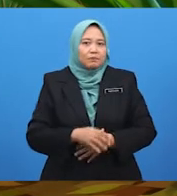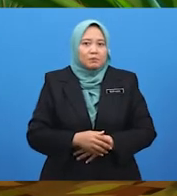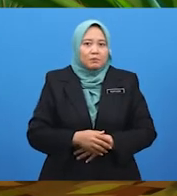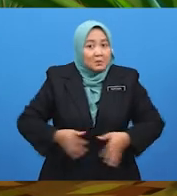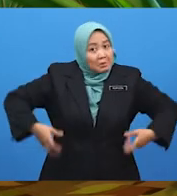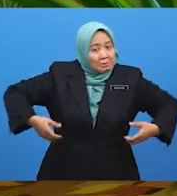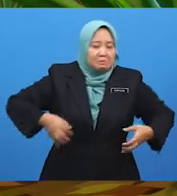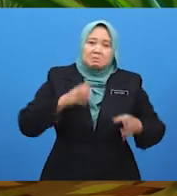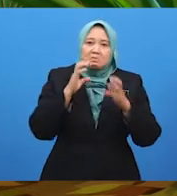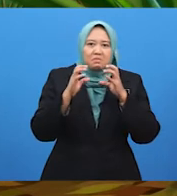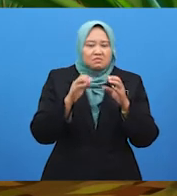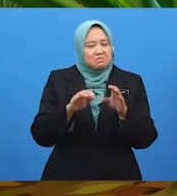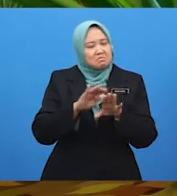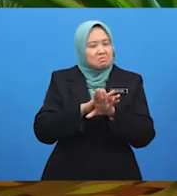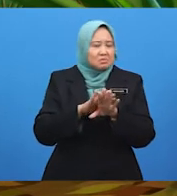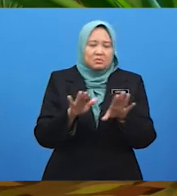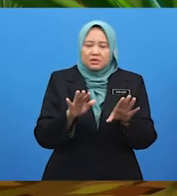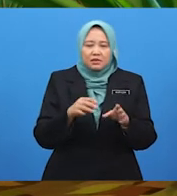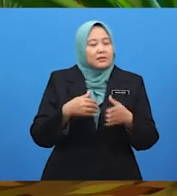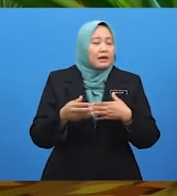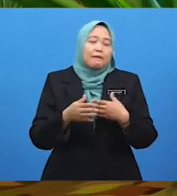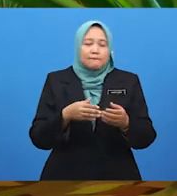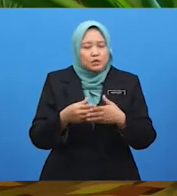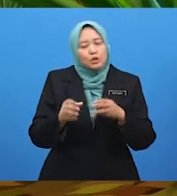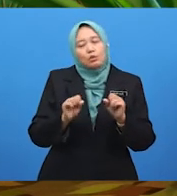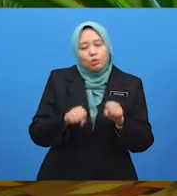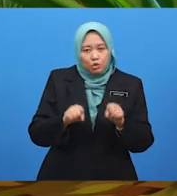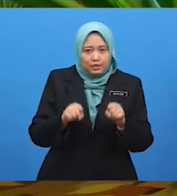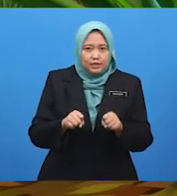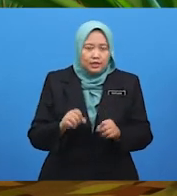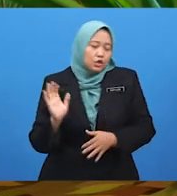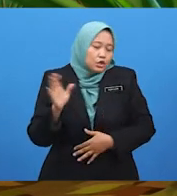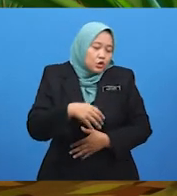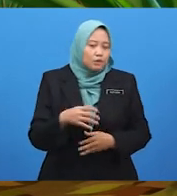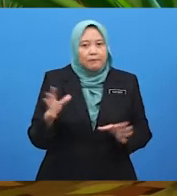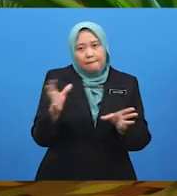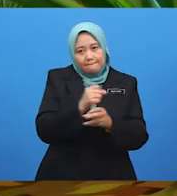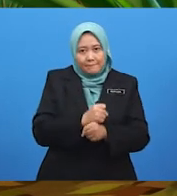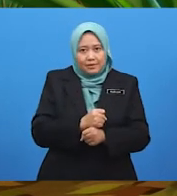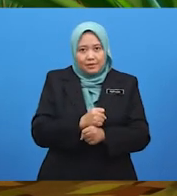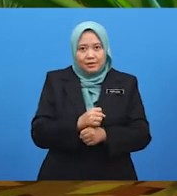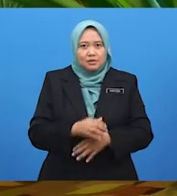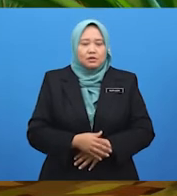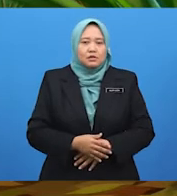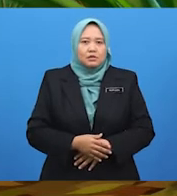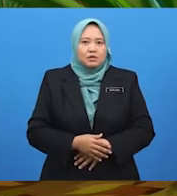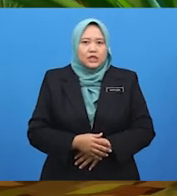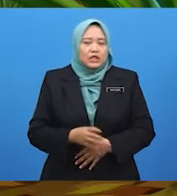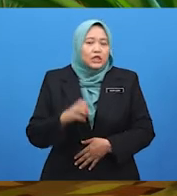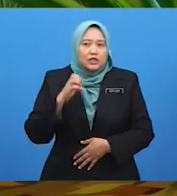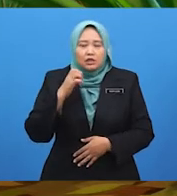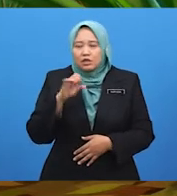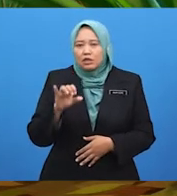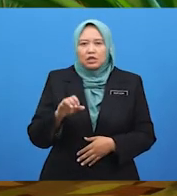Beruang. Saya tak nak ikut. Tak baik. Itu akan menjatuhkan maruah keluarga dalam kalangan jiran.